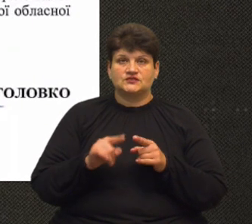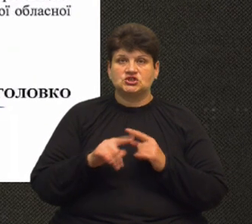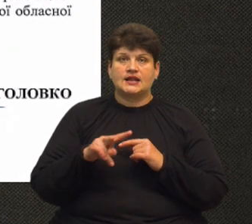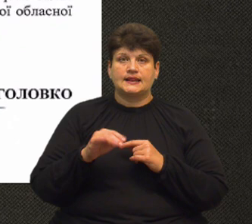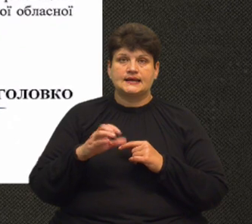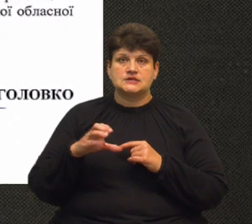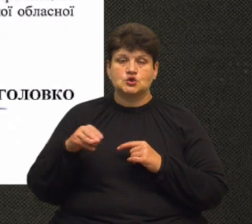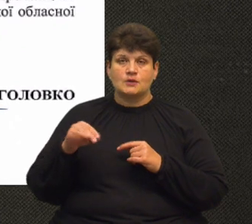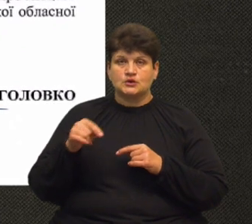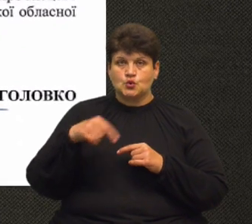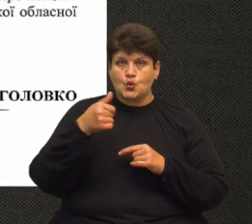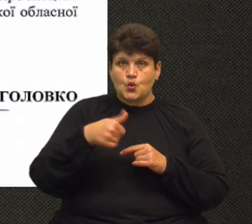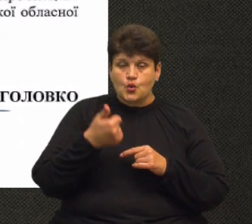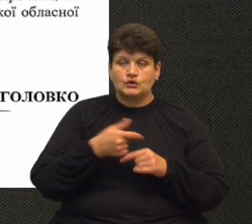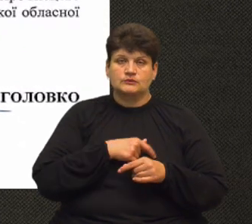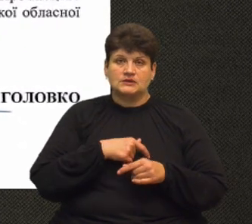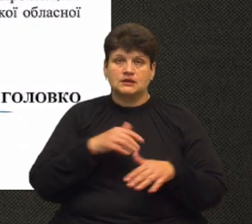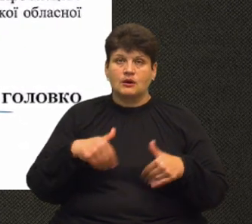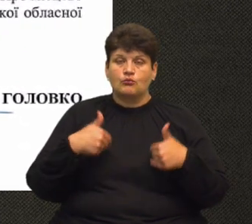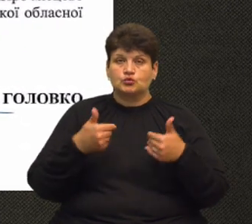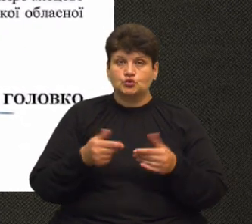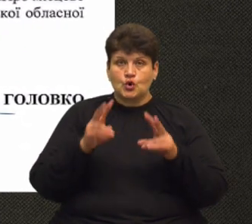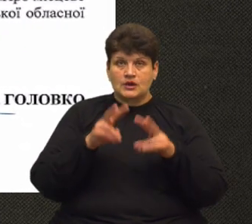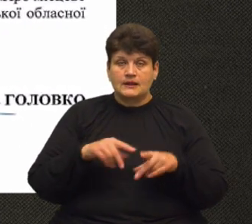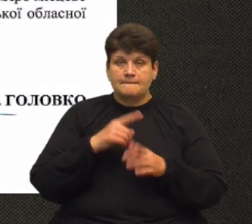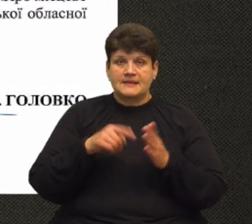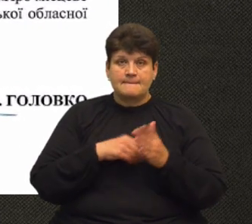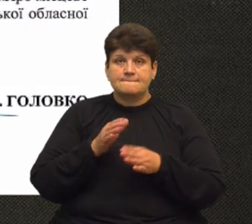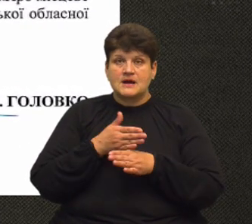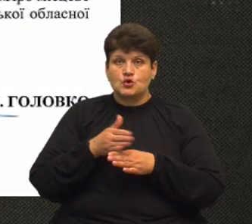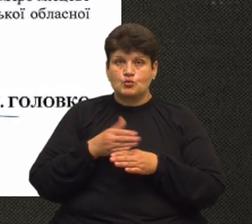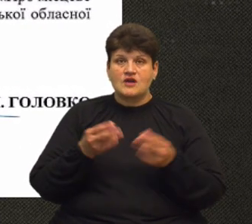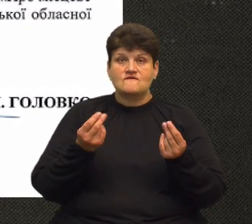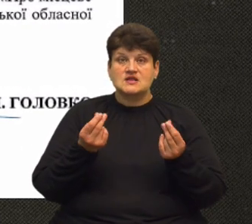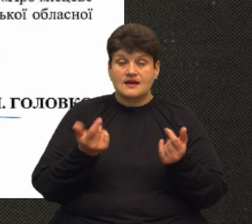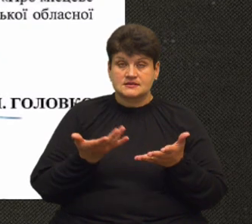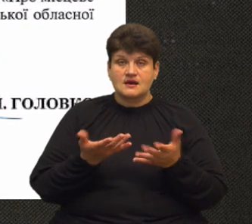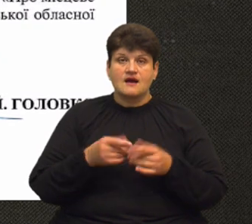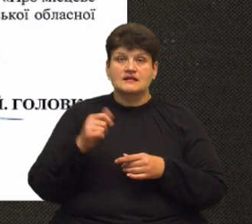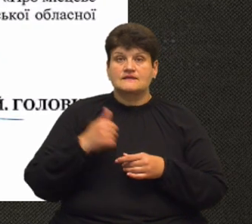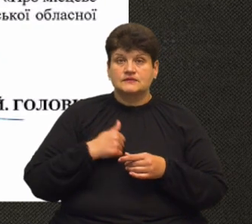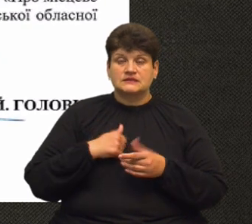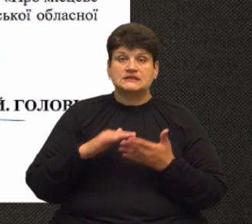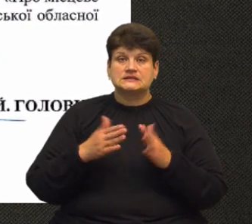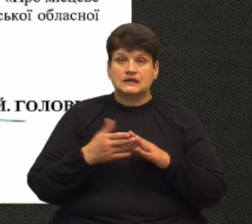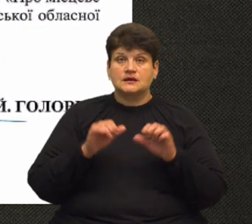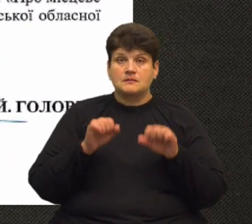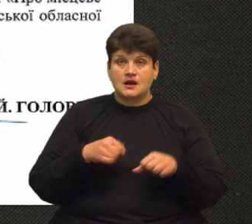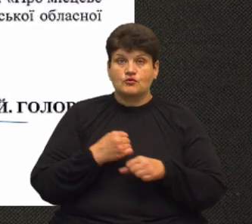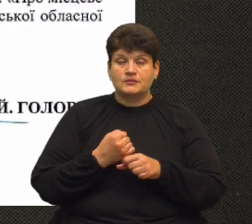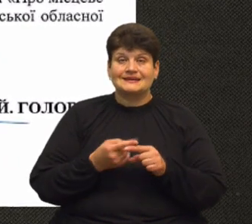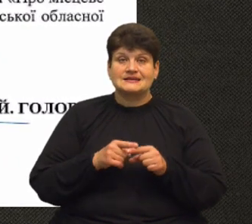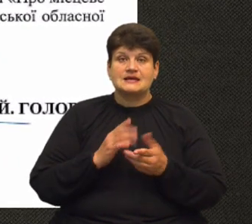облради написав, що депутати пропонують на сесію розглянути перерозподіл фінансів, а під час воєнного стану право робити це має лише